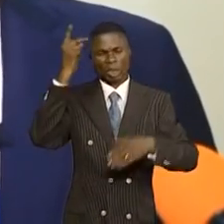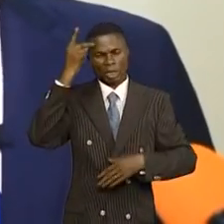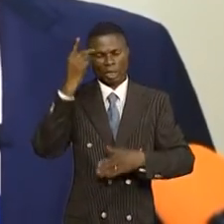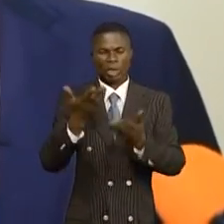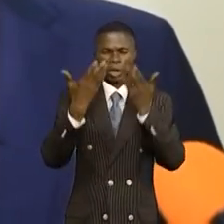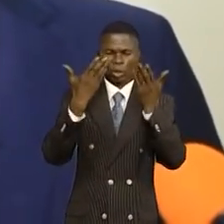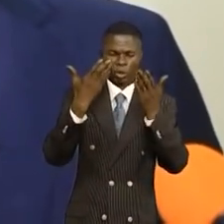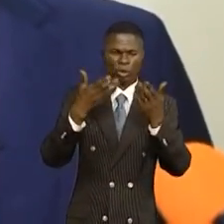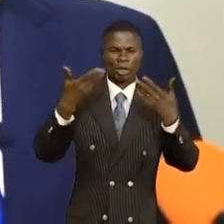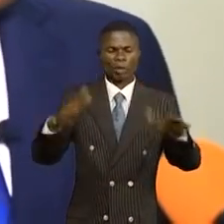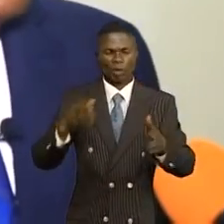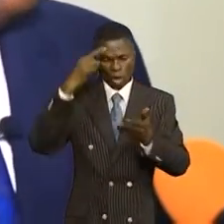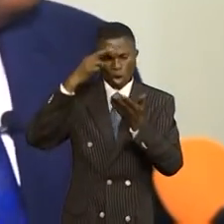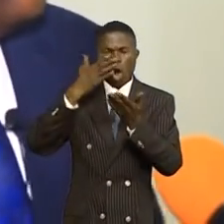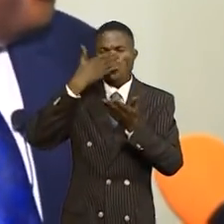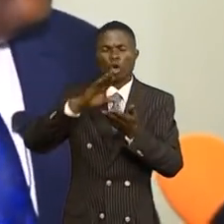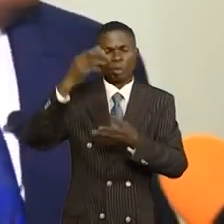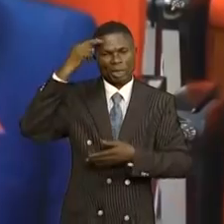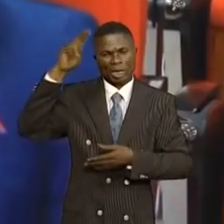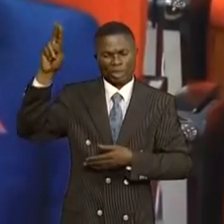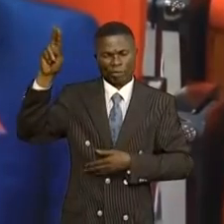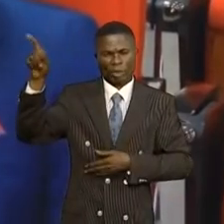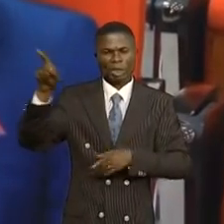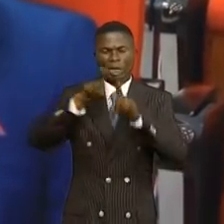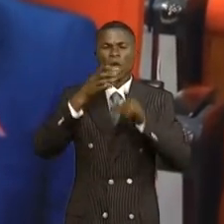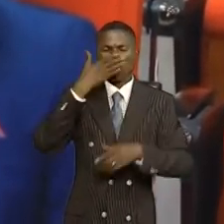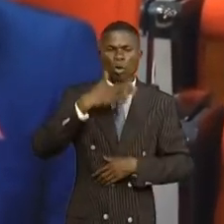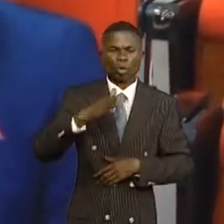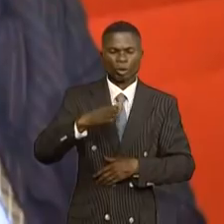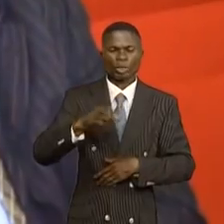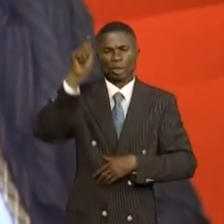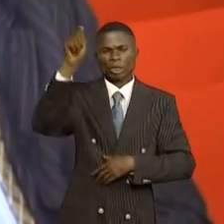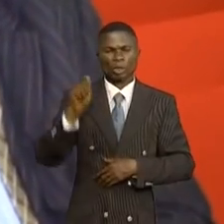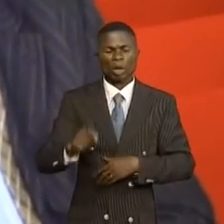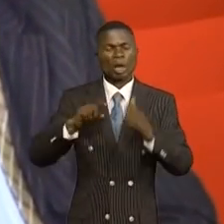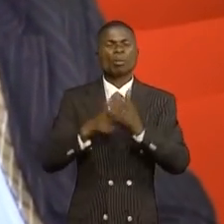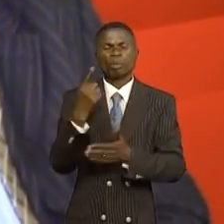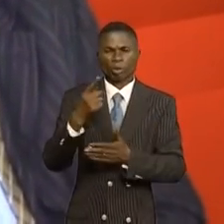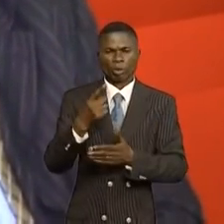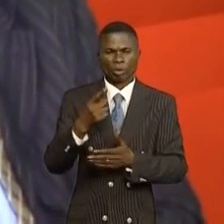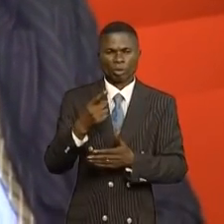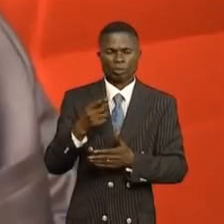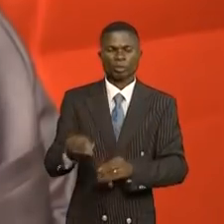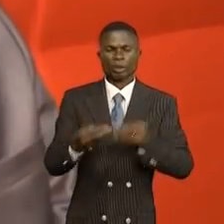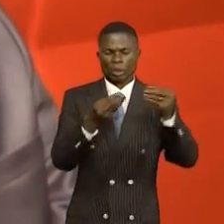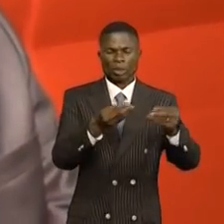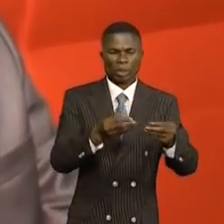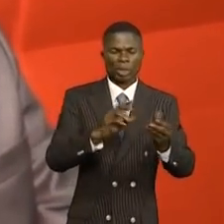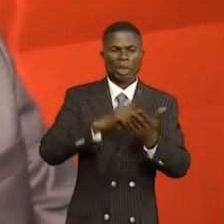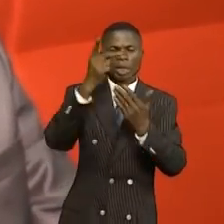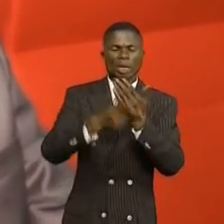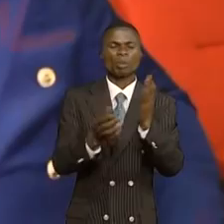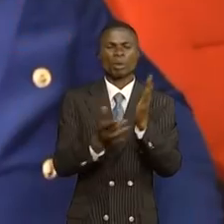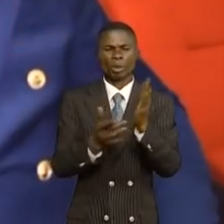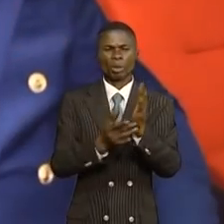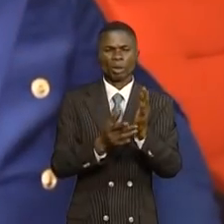avons terminées pour Clinique Universitaire et l'hôpital de Kanchachi. Pour la première fois, BSECO va mettre en place un plan stratégique